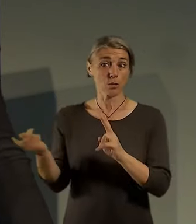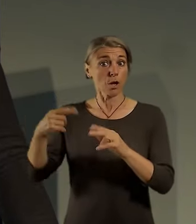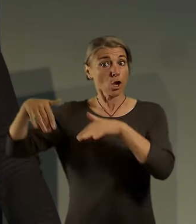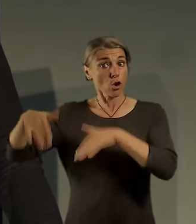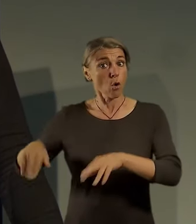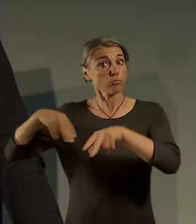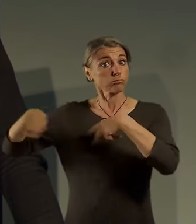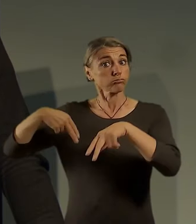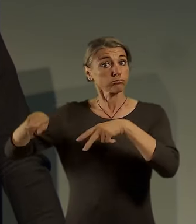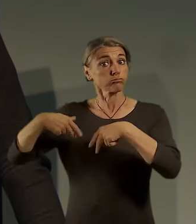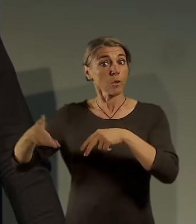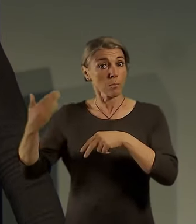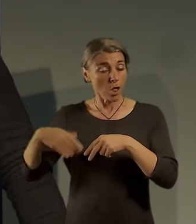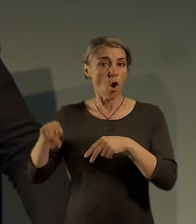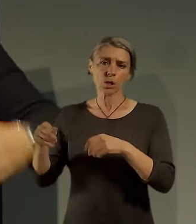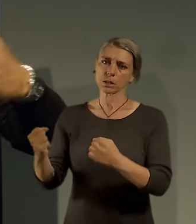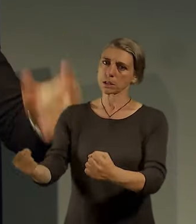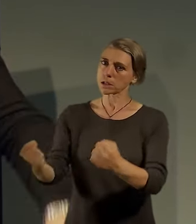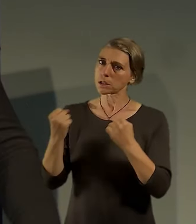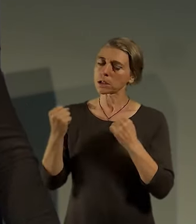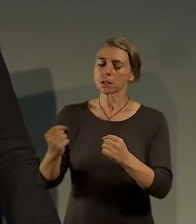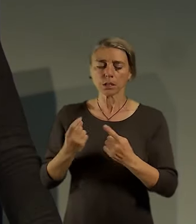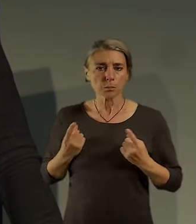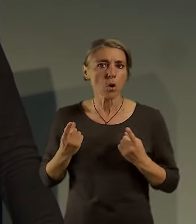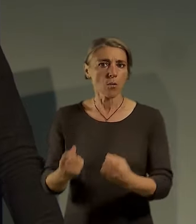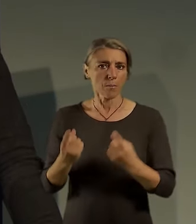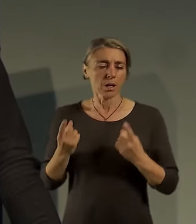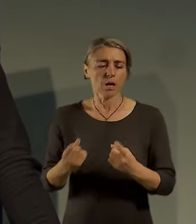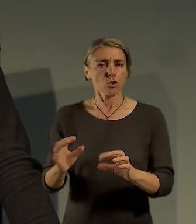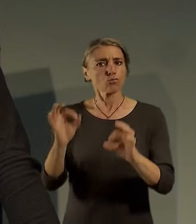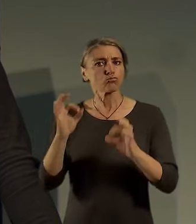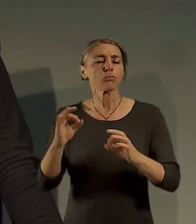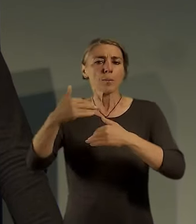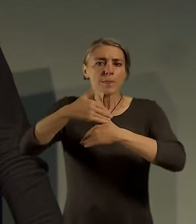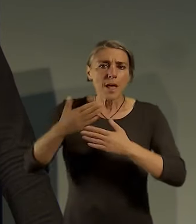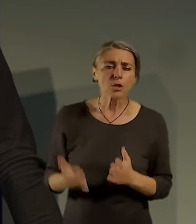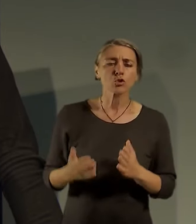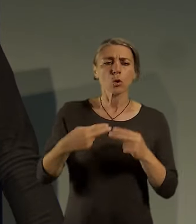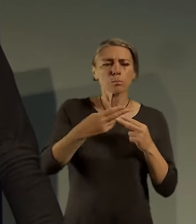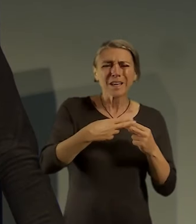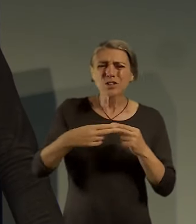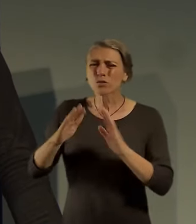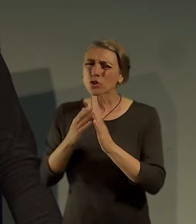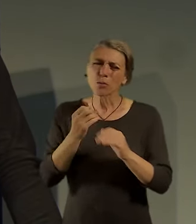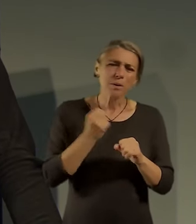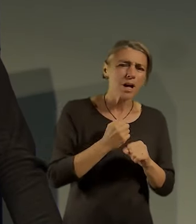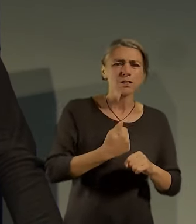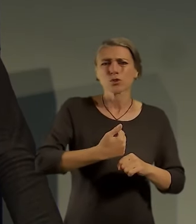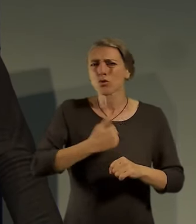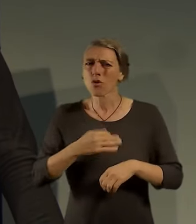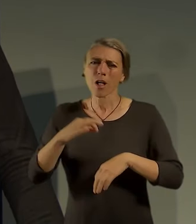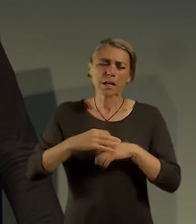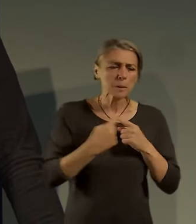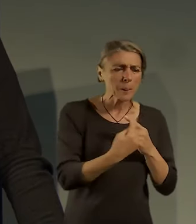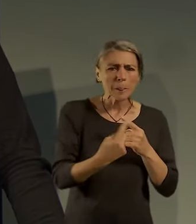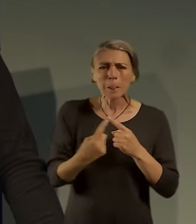propaguje silně. Je to koncept, který je poměrně nevinný, nevinný urbanistický koncept, ale podařilo se mu proniknout